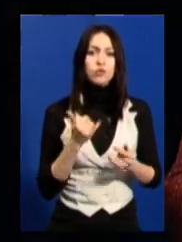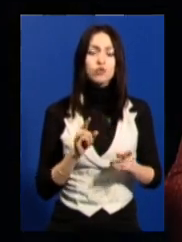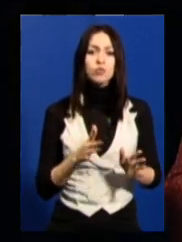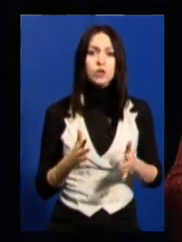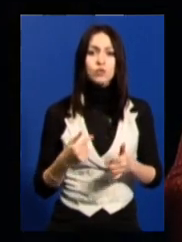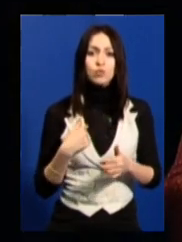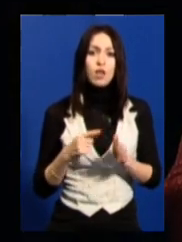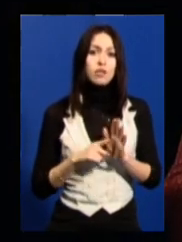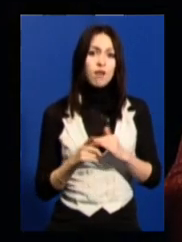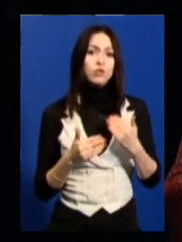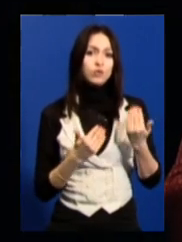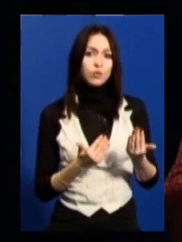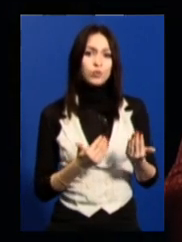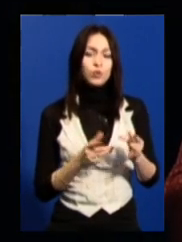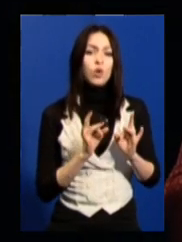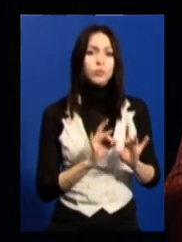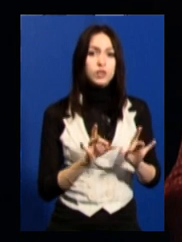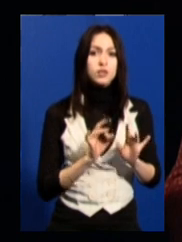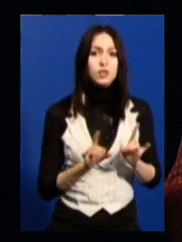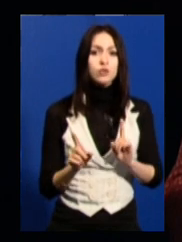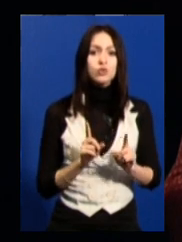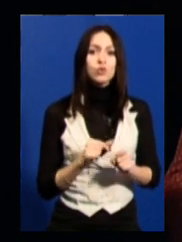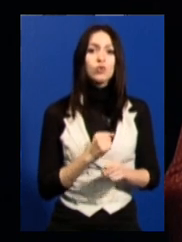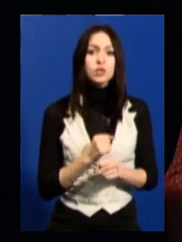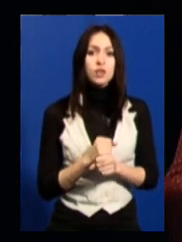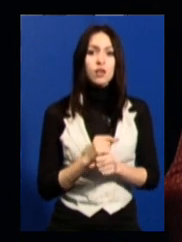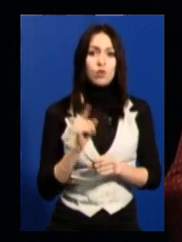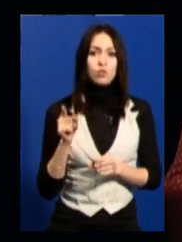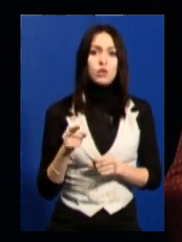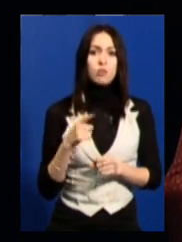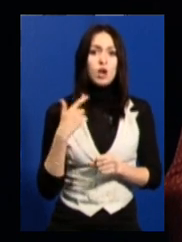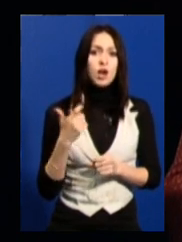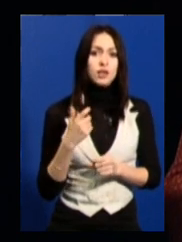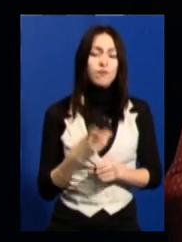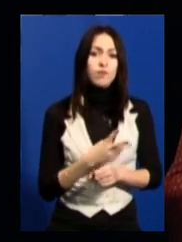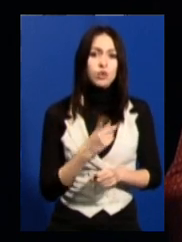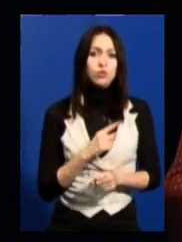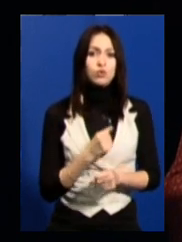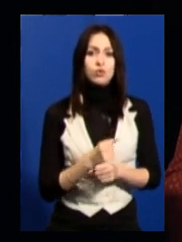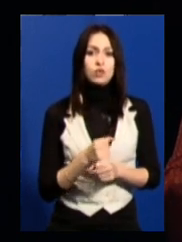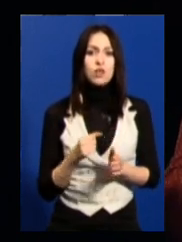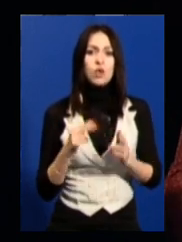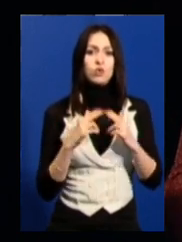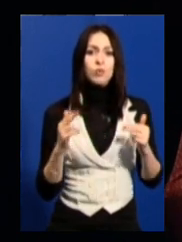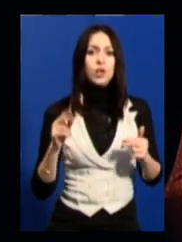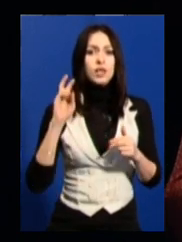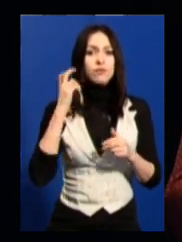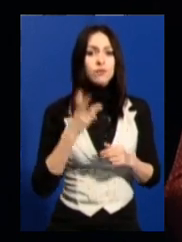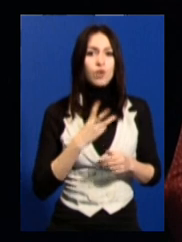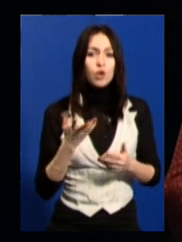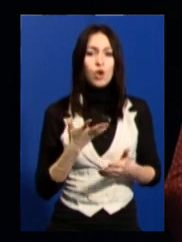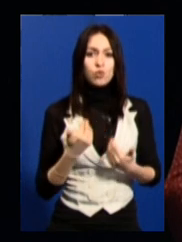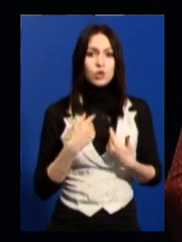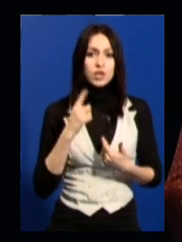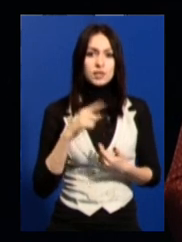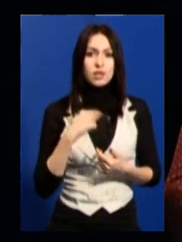я йому почав розповідати, що роблять харківські волонтери, дніпровські, київські, яких я знаю.